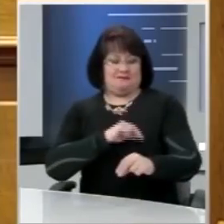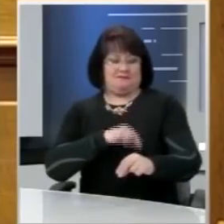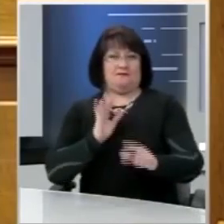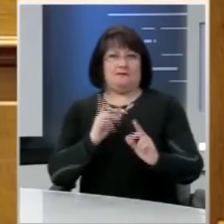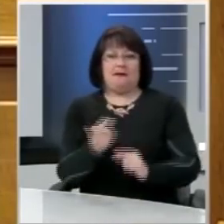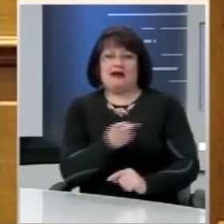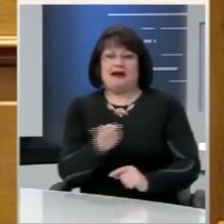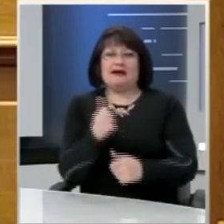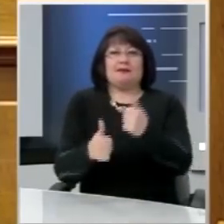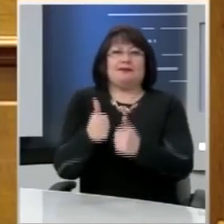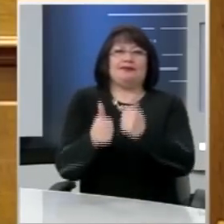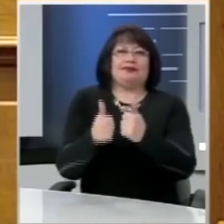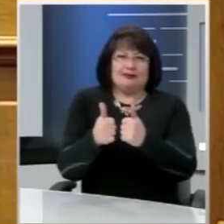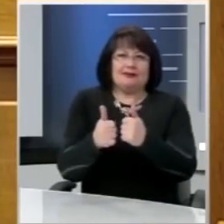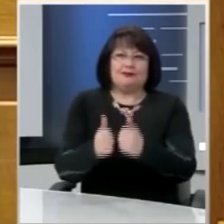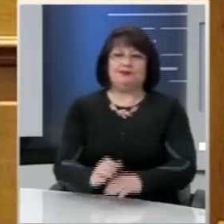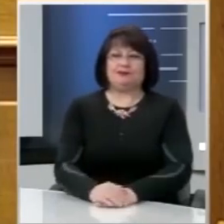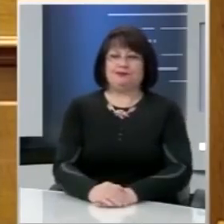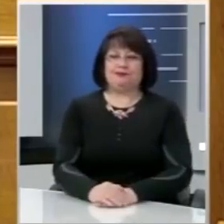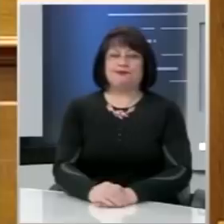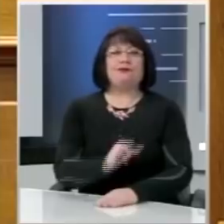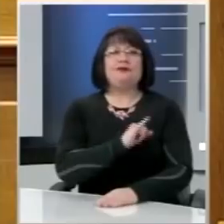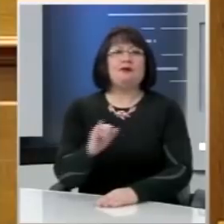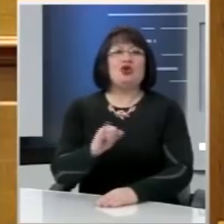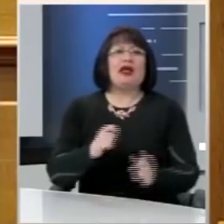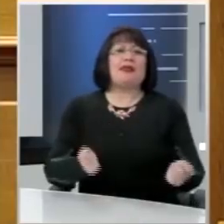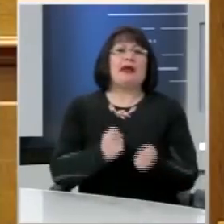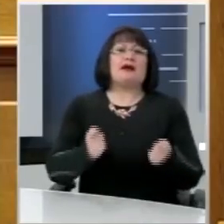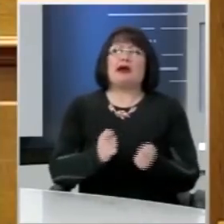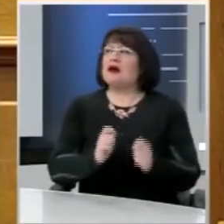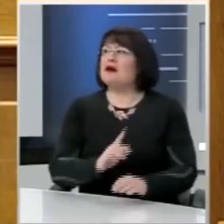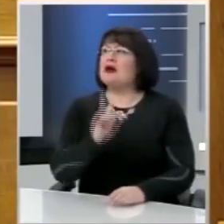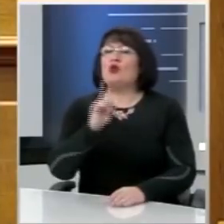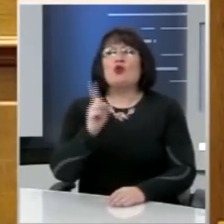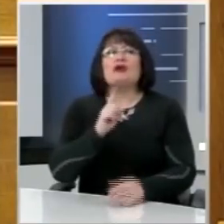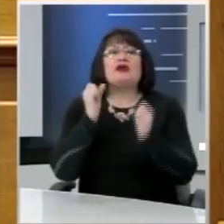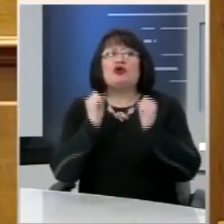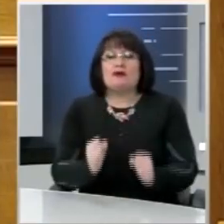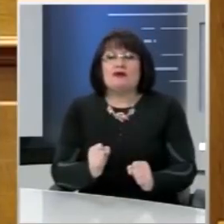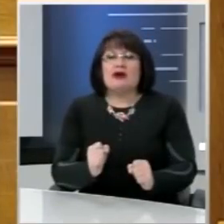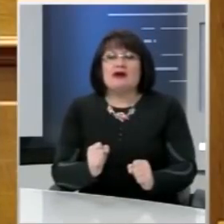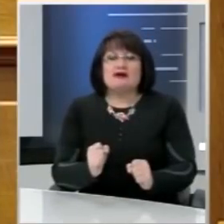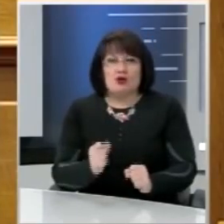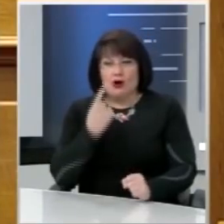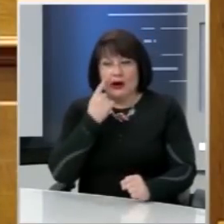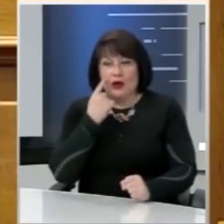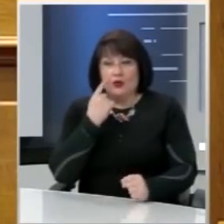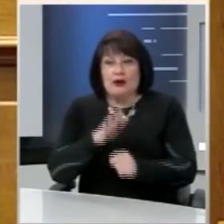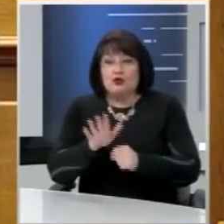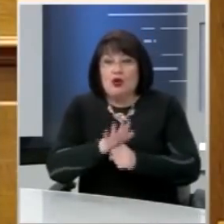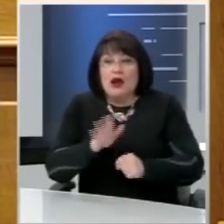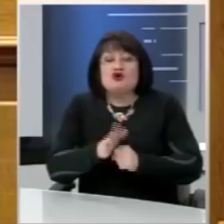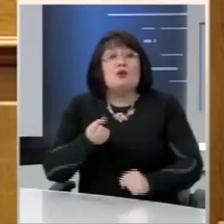ανταγωνισμό. Κι έτσι δεν φρόντισαν ποτέ να κάνουν ούτε το στοιχειώδες. Μια απογραφή έστω